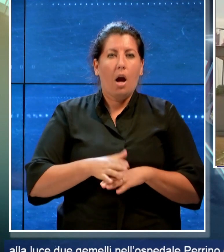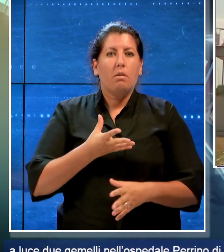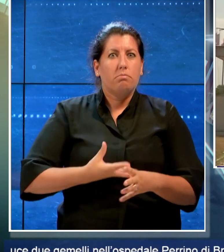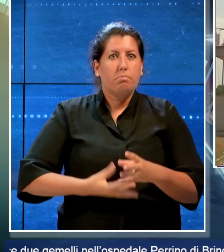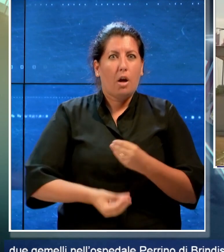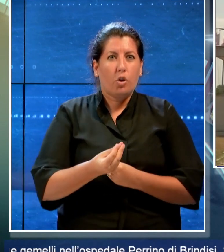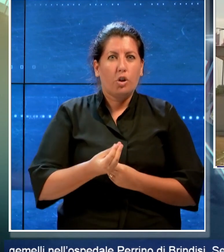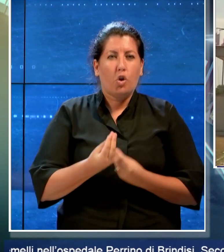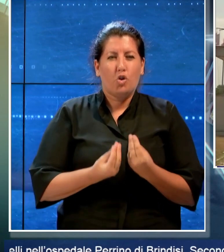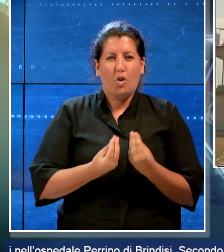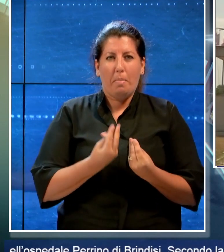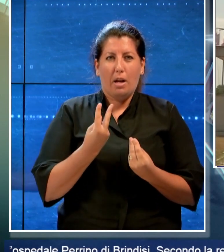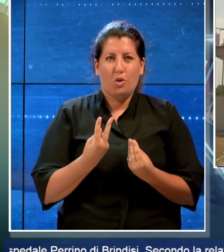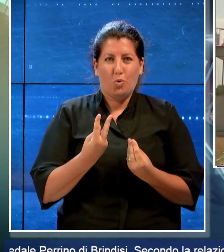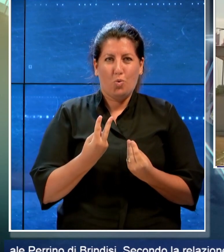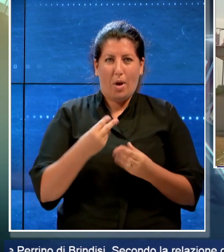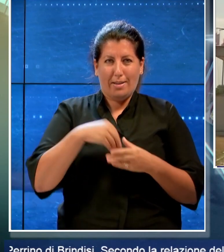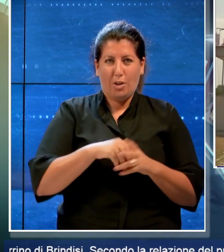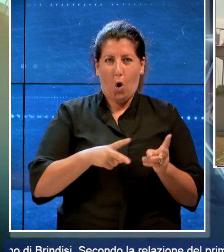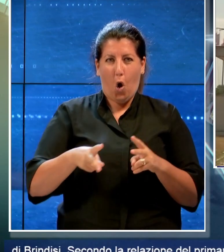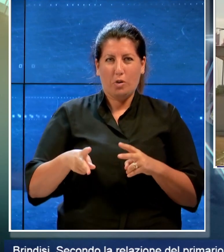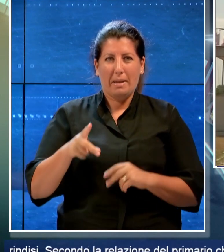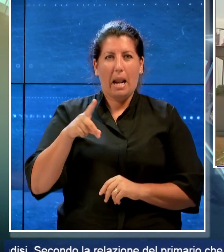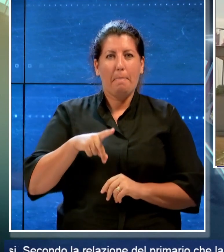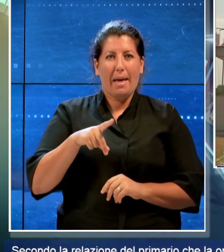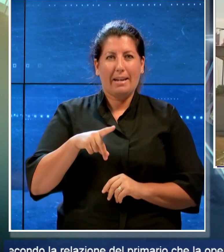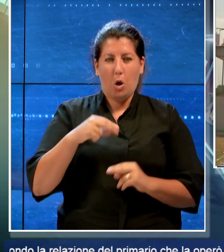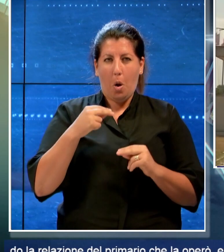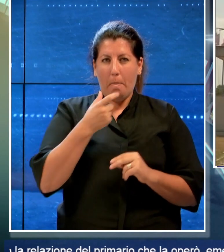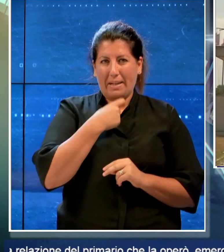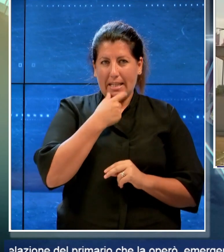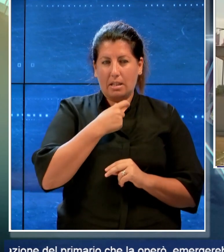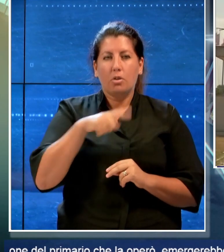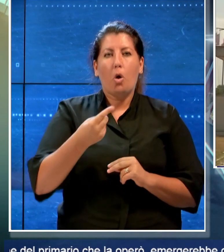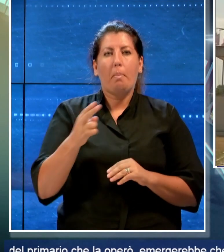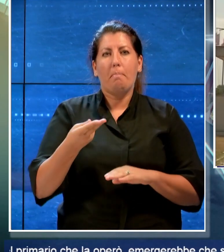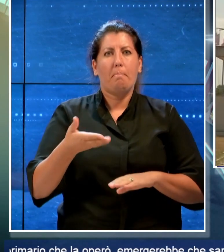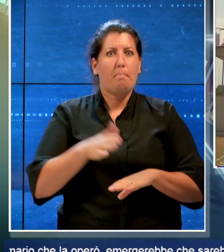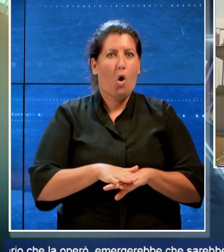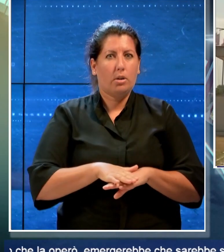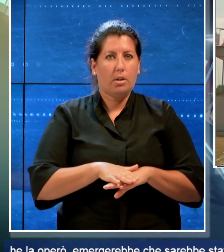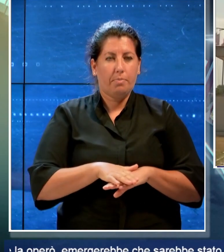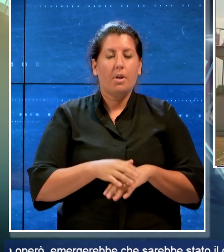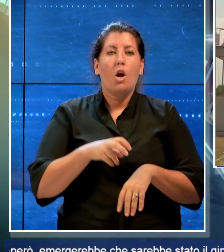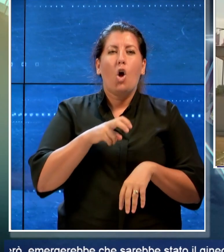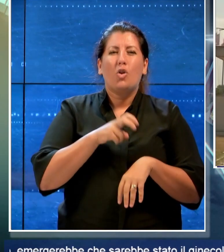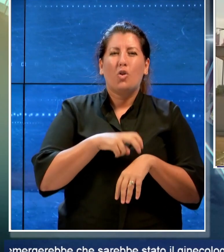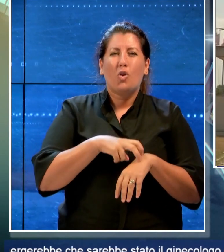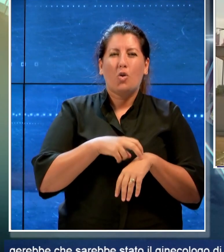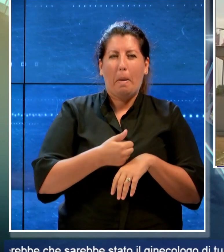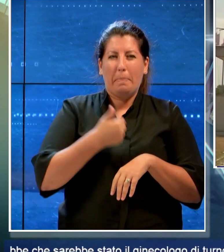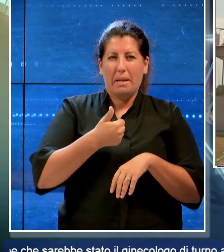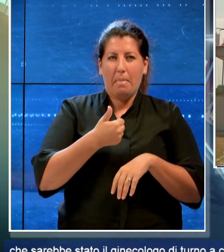gemelli nell'ospedale Perrino di Brindisi. Secondo la relazione del primario che la operò